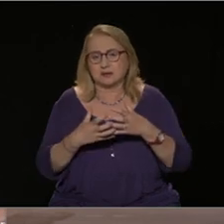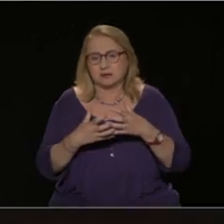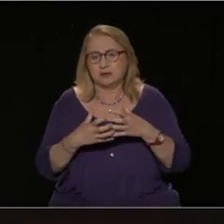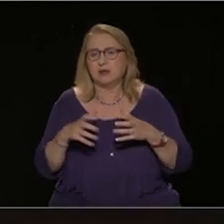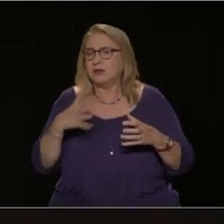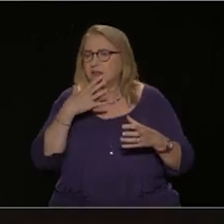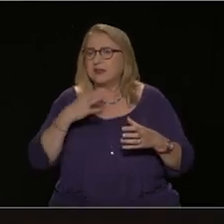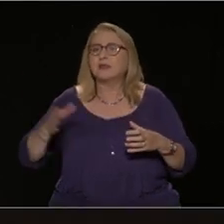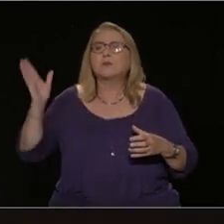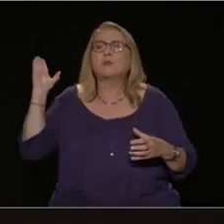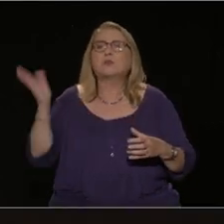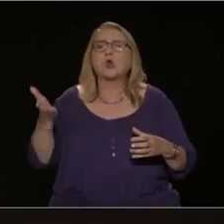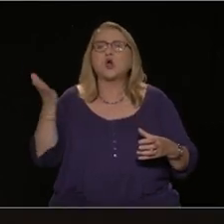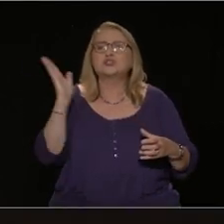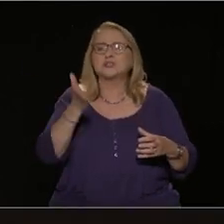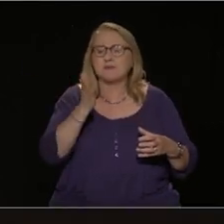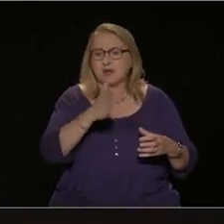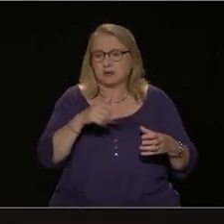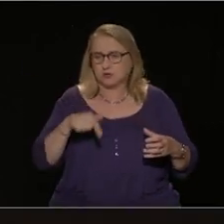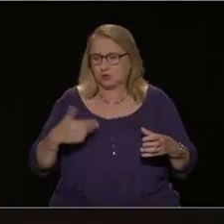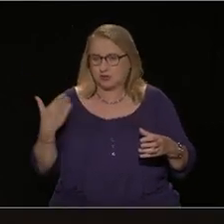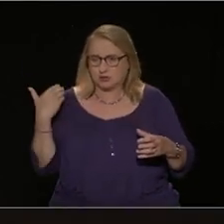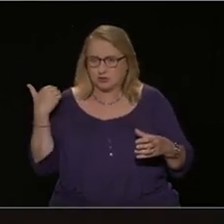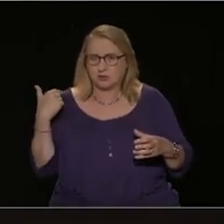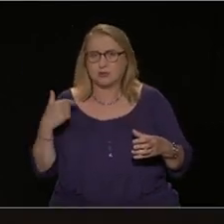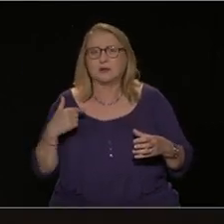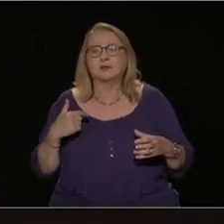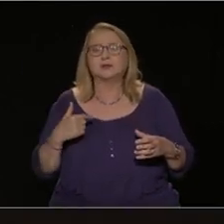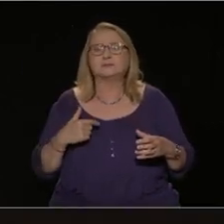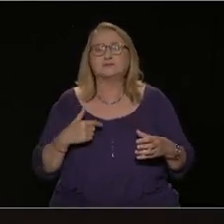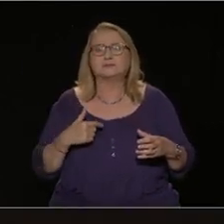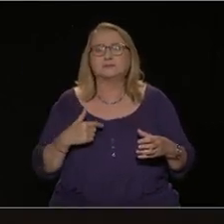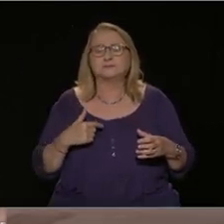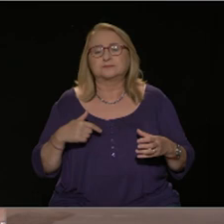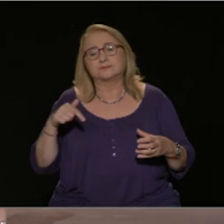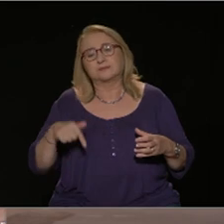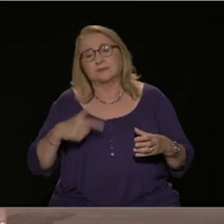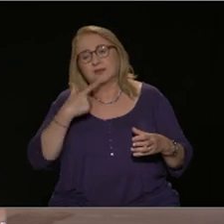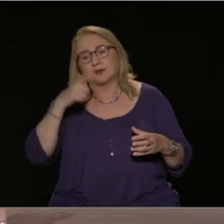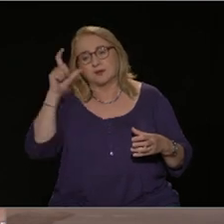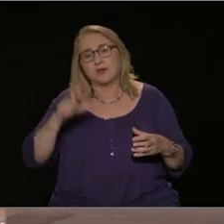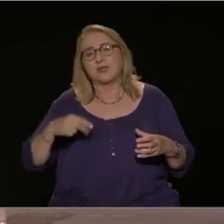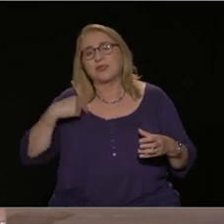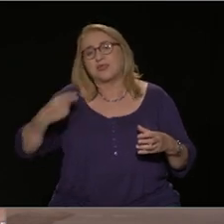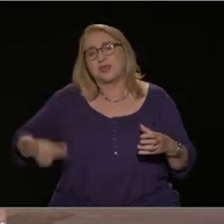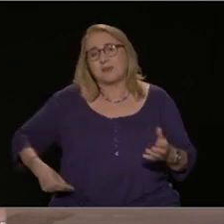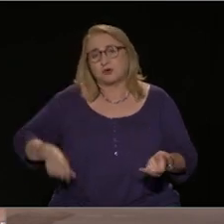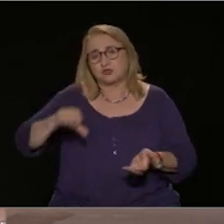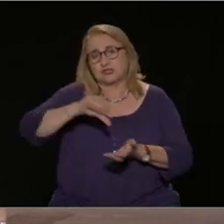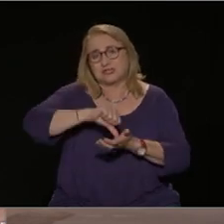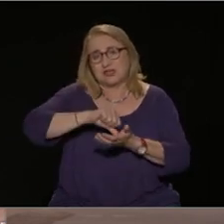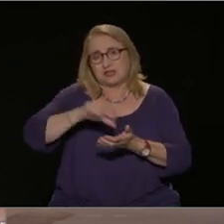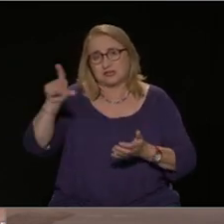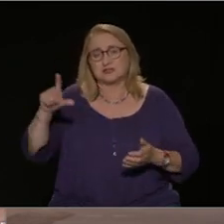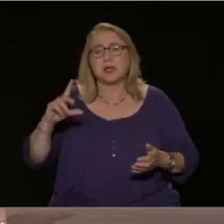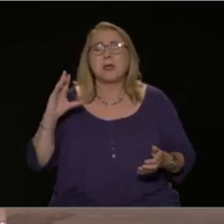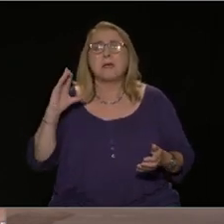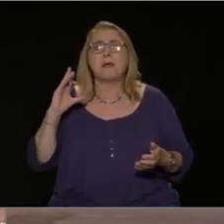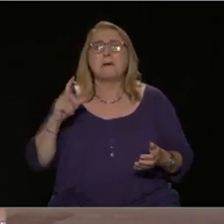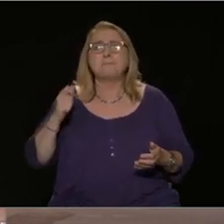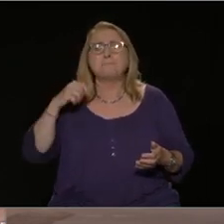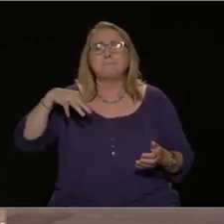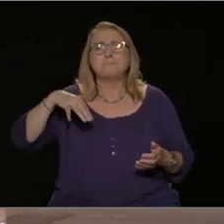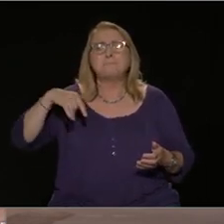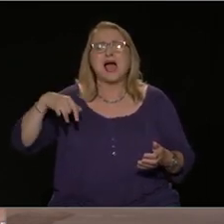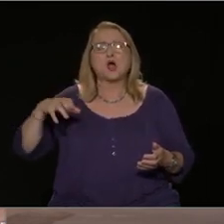πρόστιμα τα οποία επιβλήθηκαν από τον κατά τα άλλα σύγχρονο και μοντέρνο δήμαρχο Αθηναίου, τον Κώστα Μπακογιάννη, για